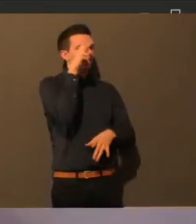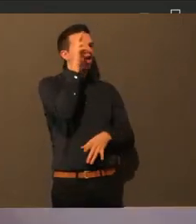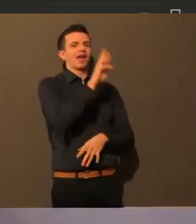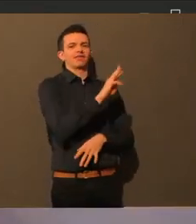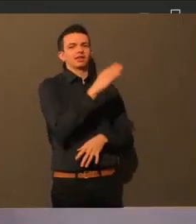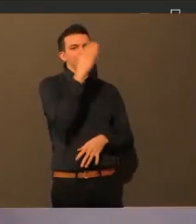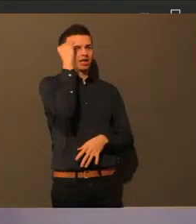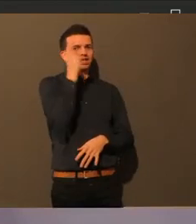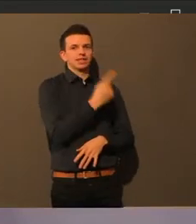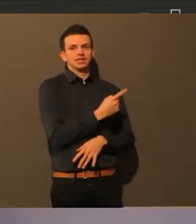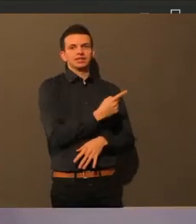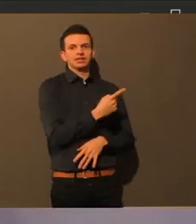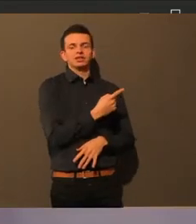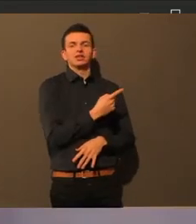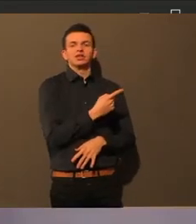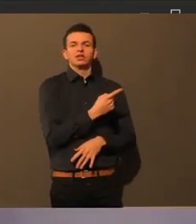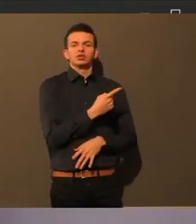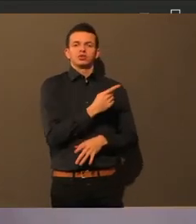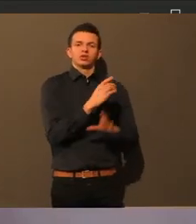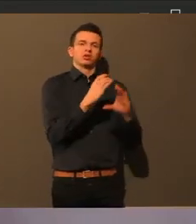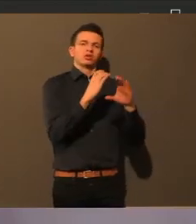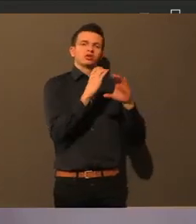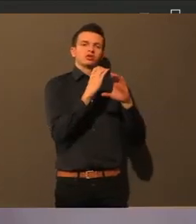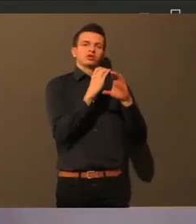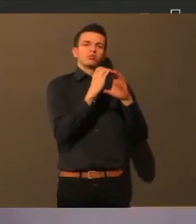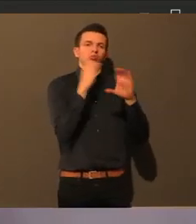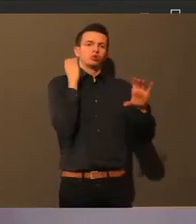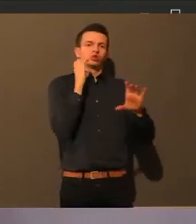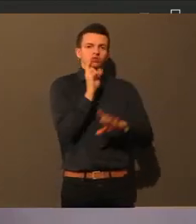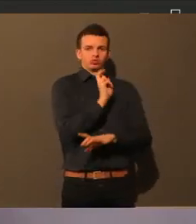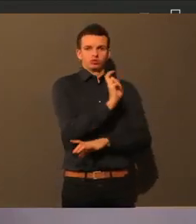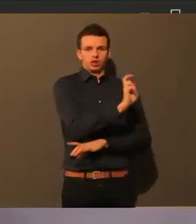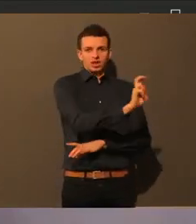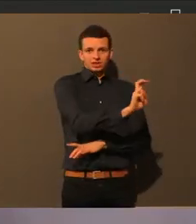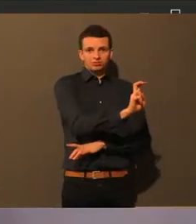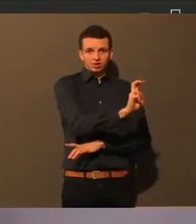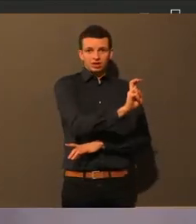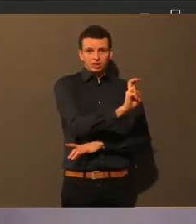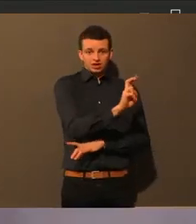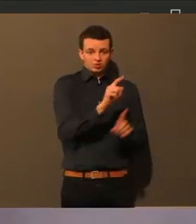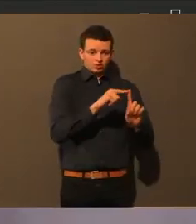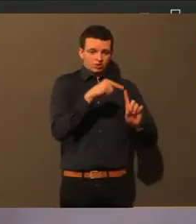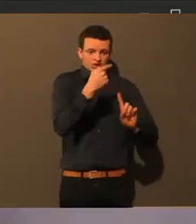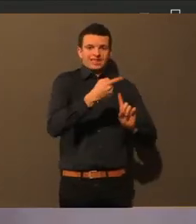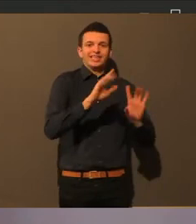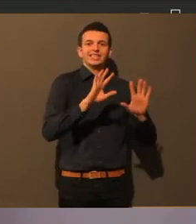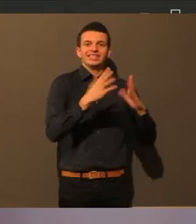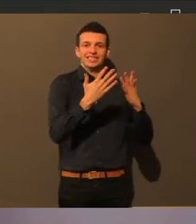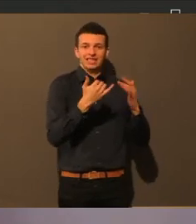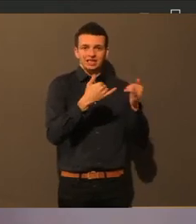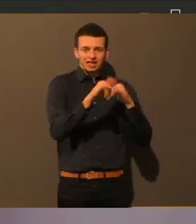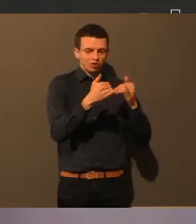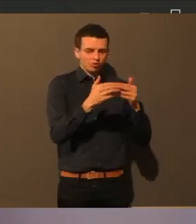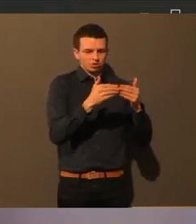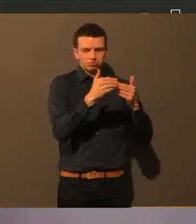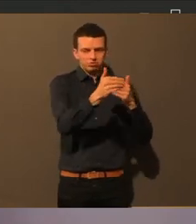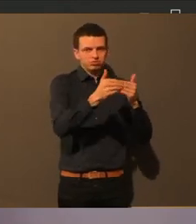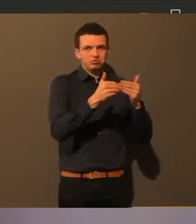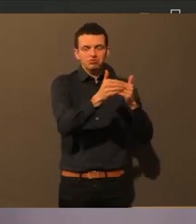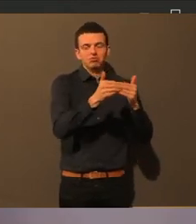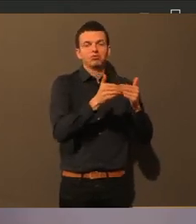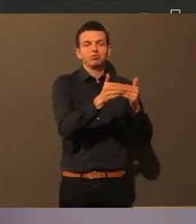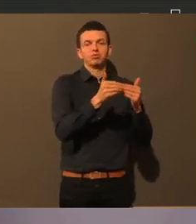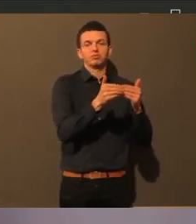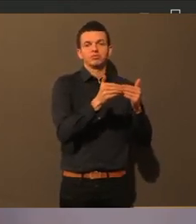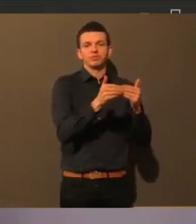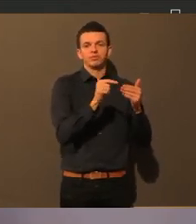Nahverkehr, auch wenn die Schulen vielleicht ab dem 10. Januar oder nach dem 10. Januar wieder losgehen, gibt es vielleicht eine Möglichkeit, dass